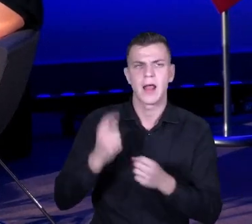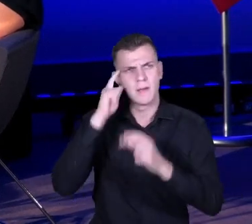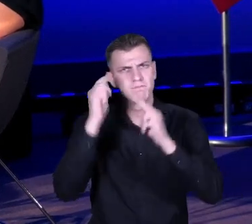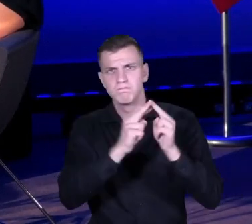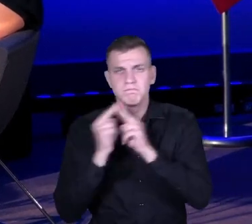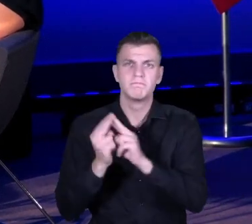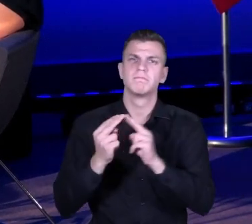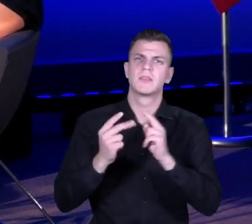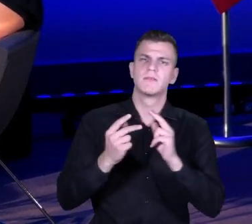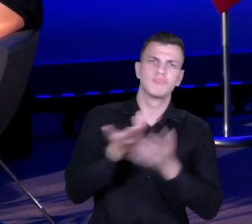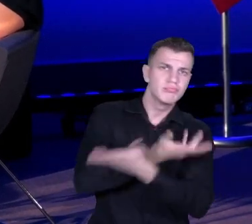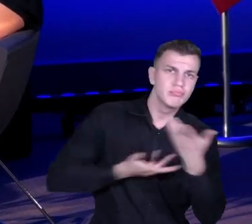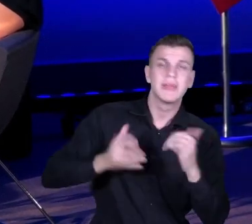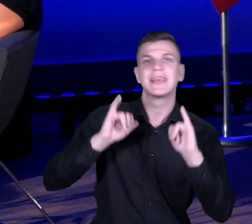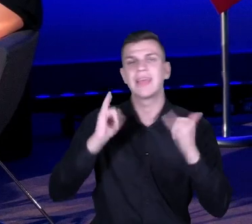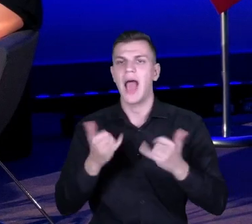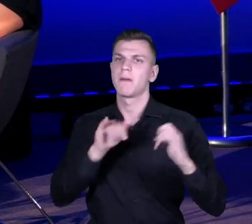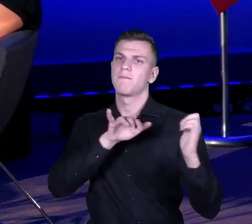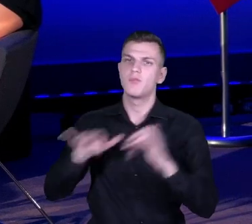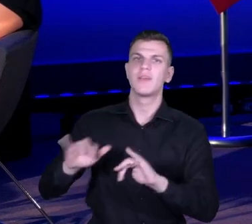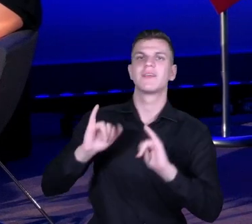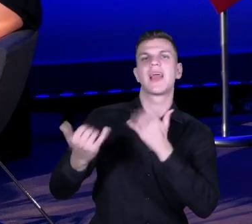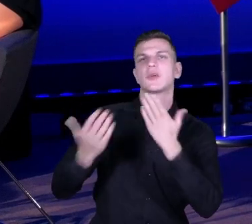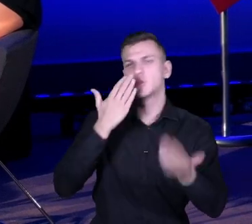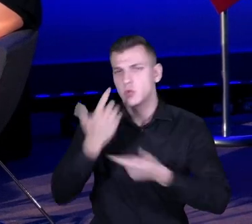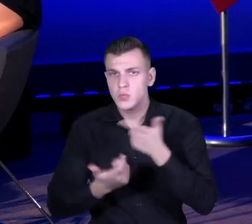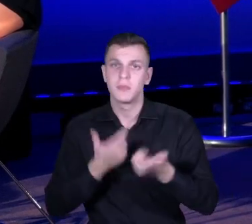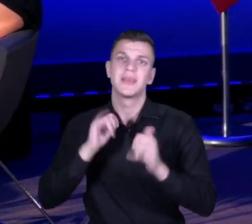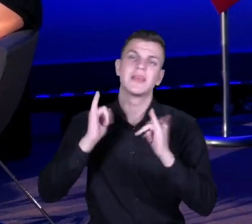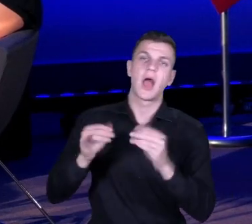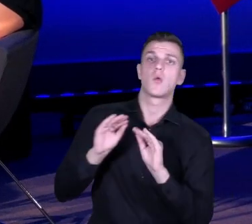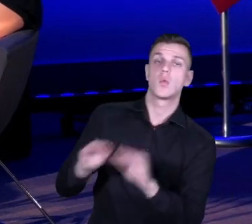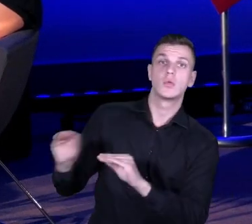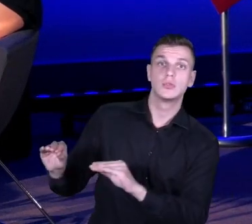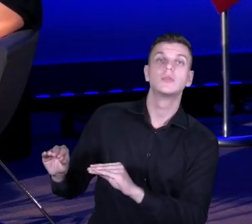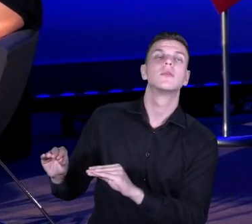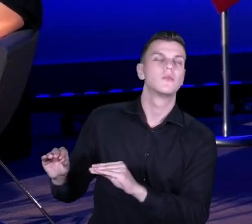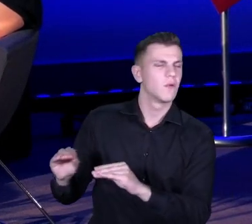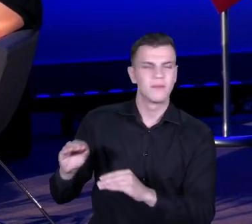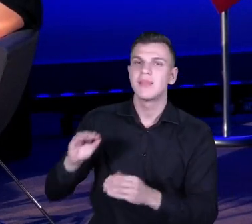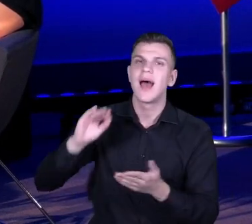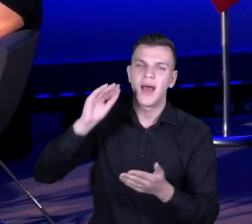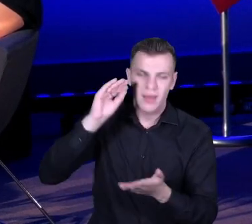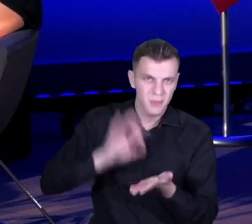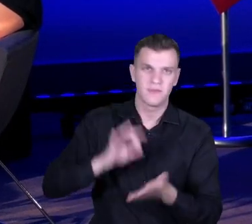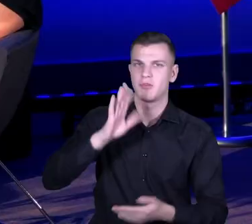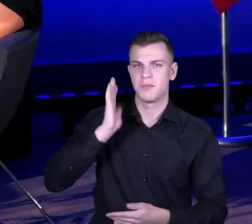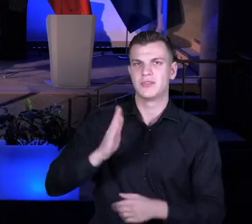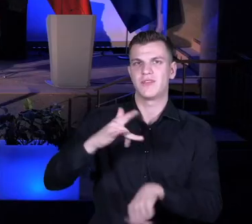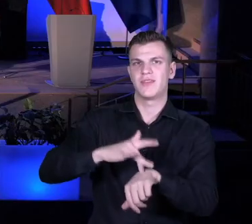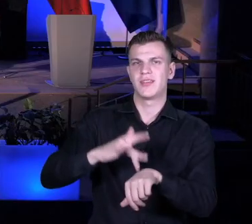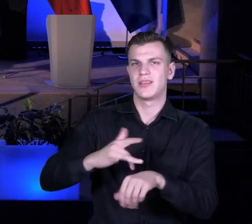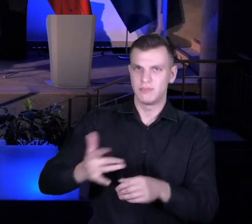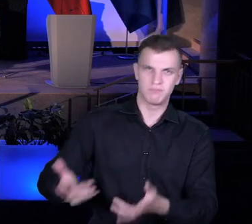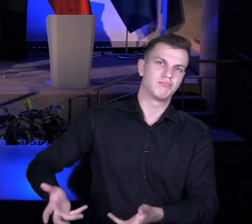uwspólnia sposoby oddziaływania, metody, formy, nie ma zmiłuj, żeby to nie poszło, więc to jest kolejny dowód na to, że